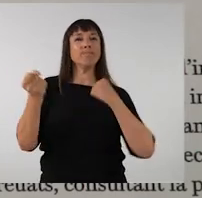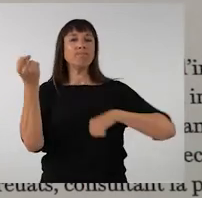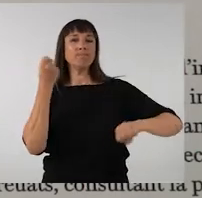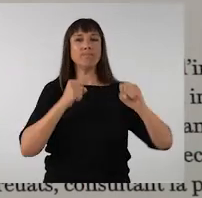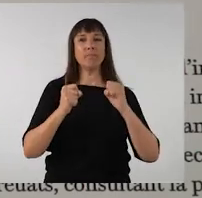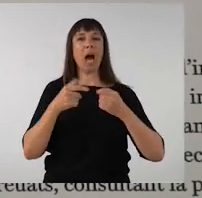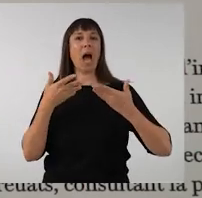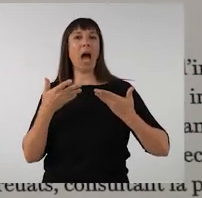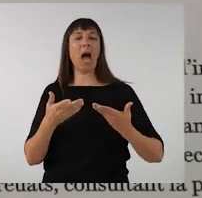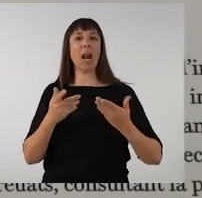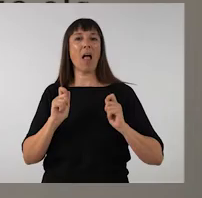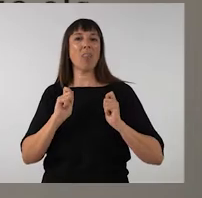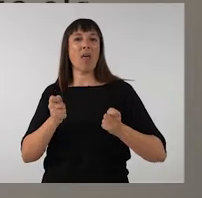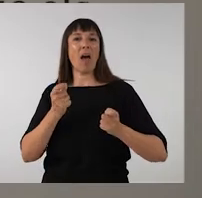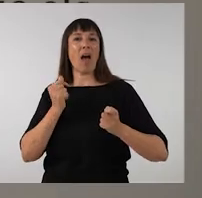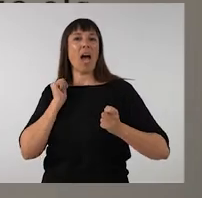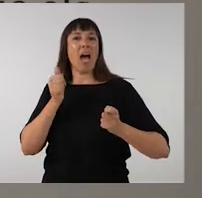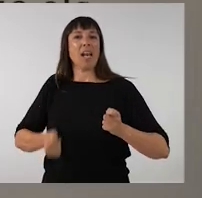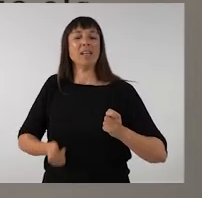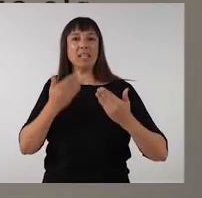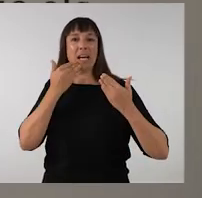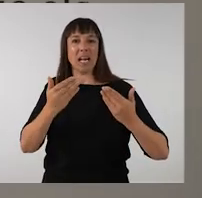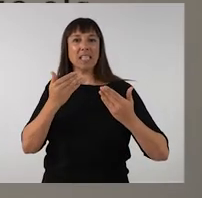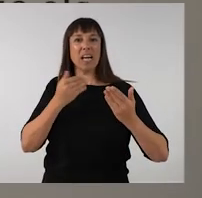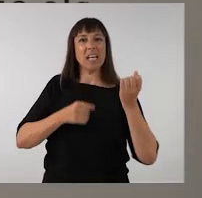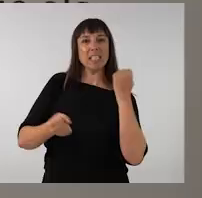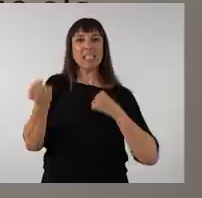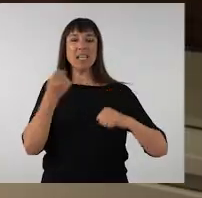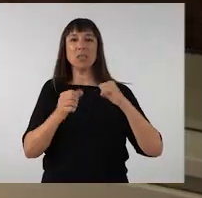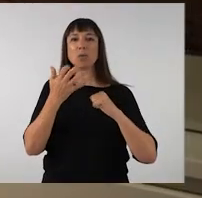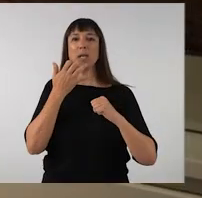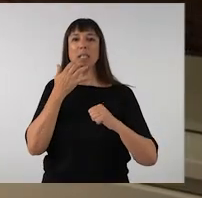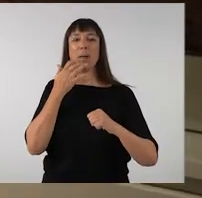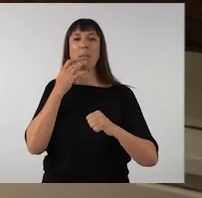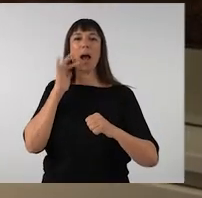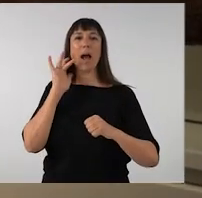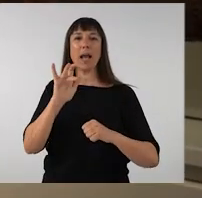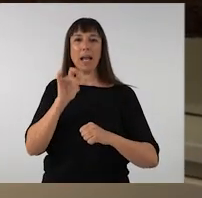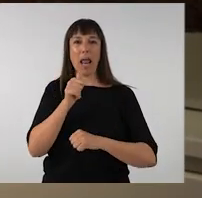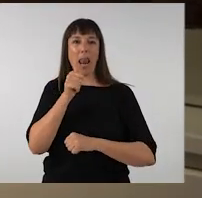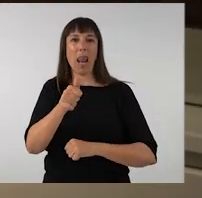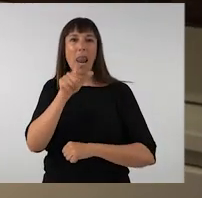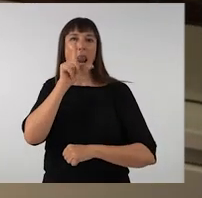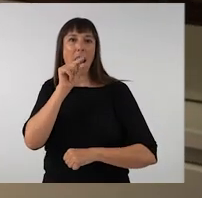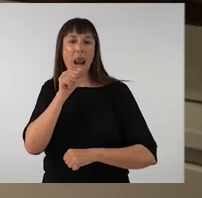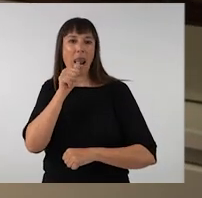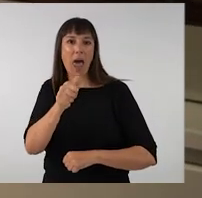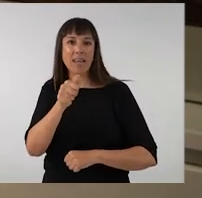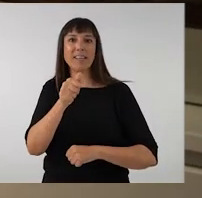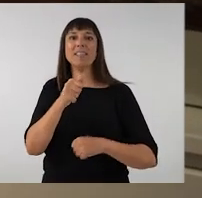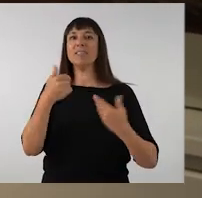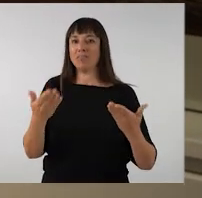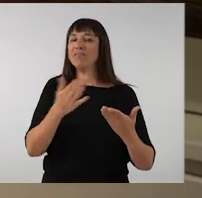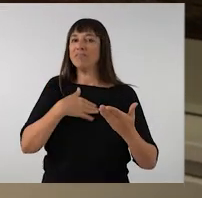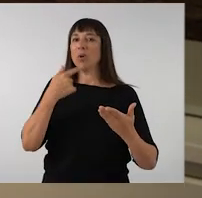ara s'ha enriquit o s'ha transformat en gestos com clicar, com retuitejar, com fer